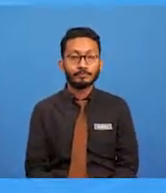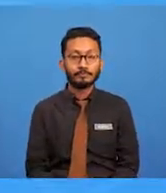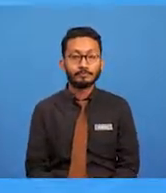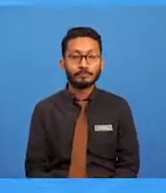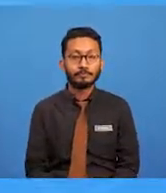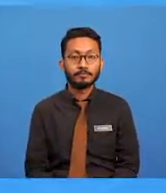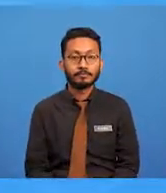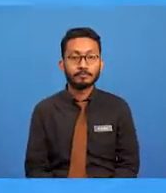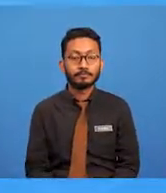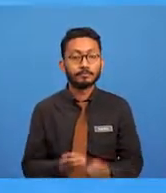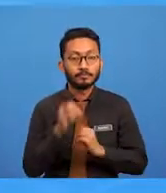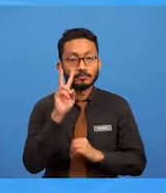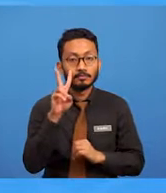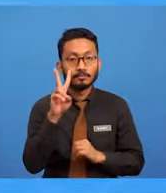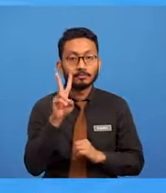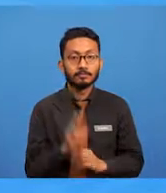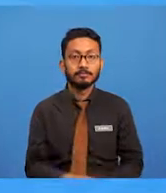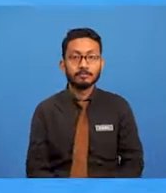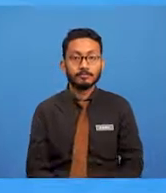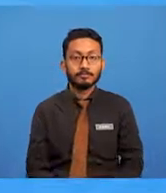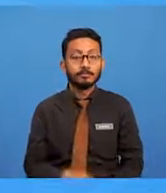Yang kedua adalah remaja.